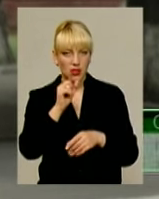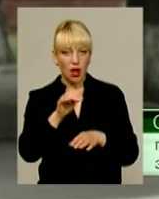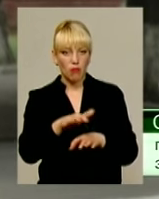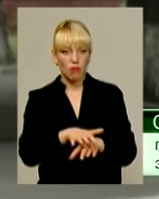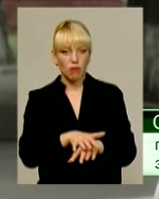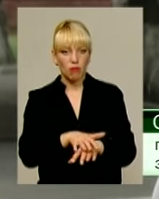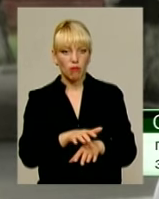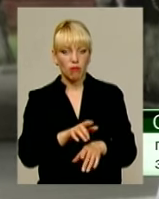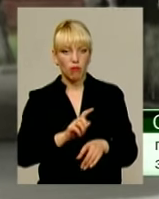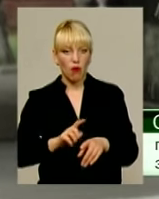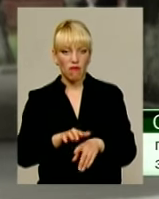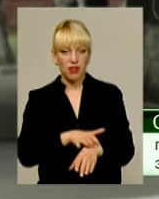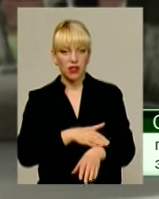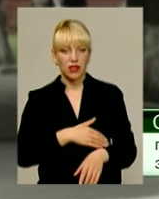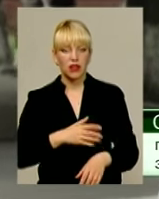мішному бізі.